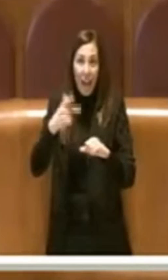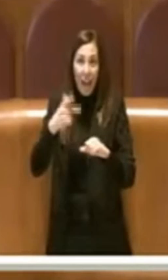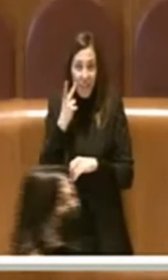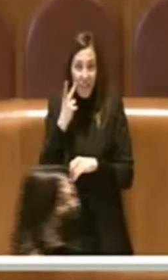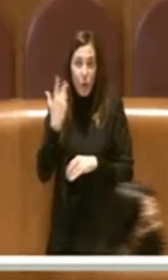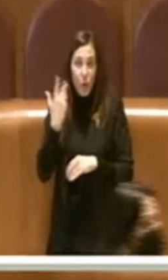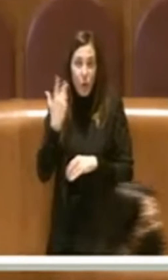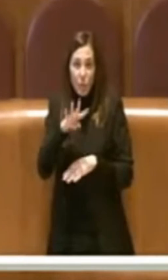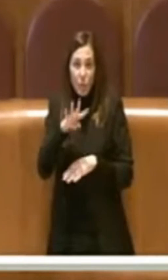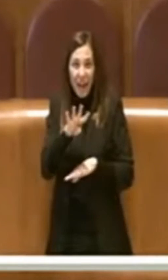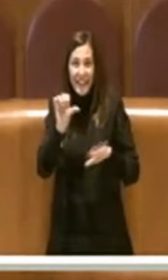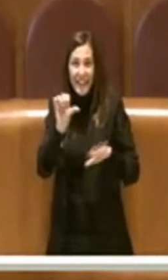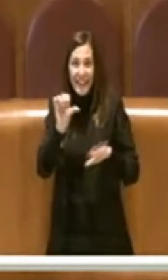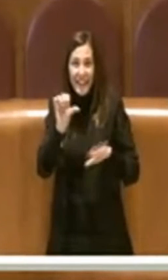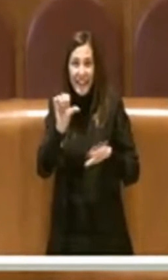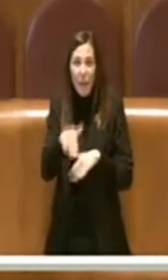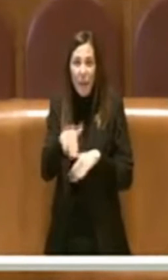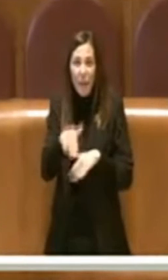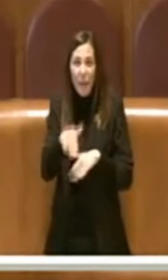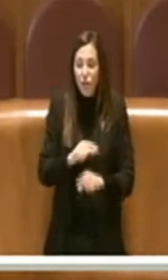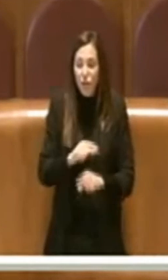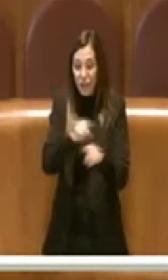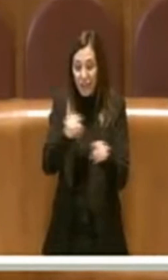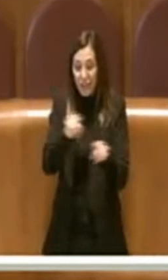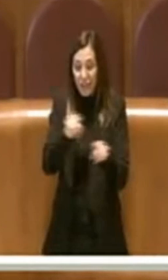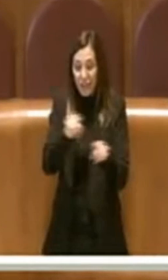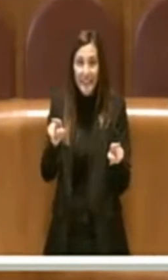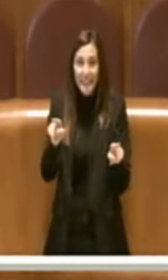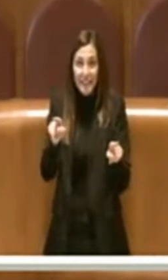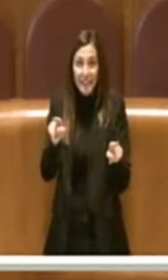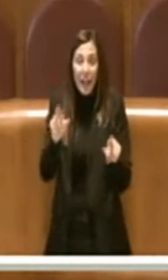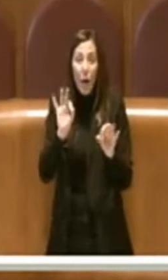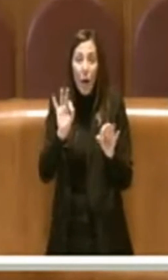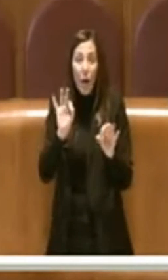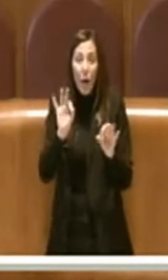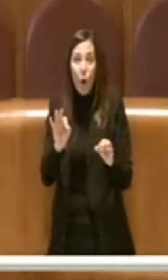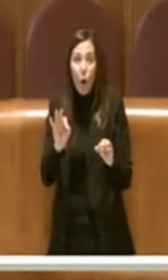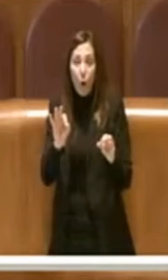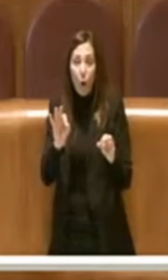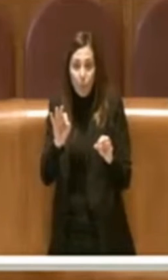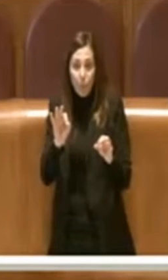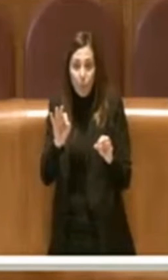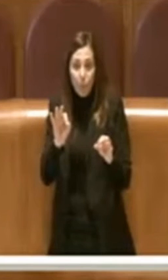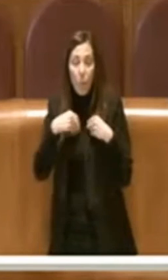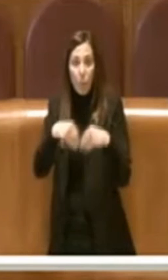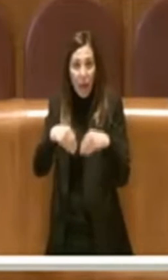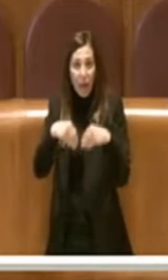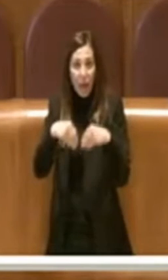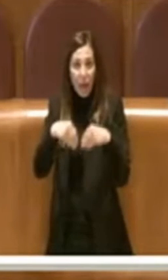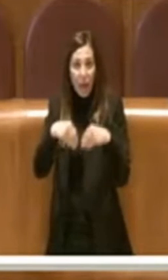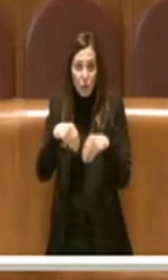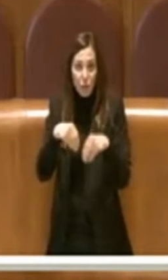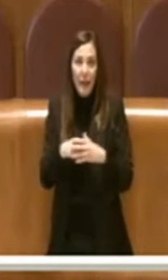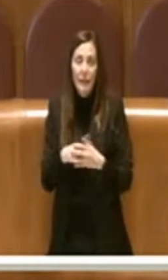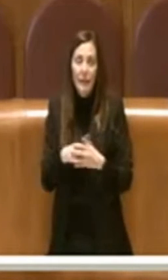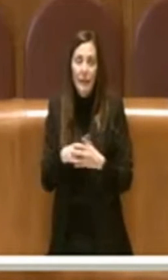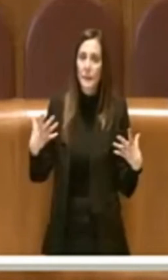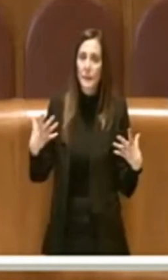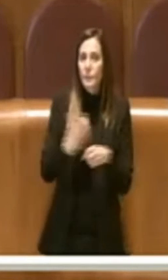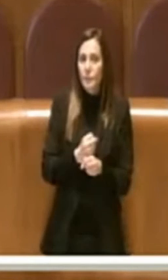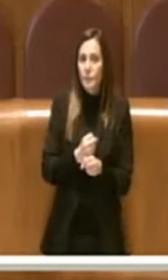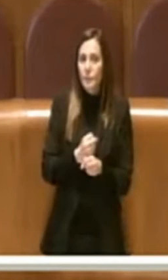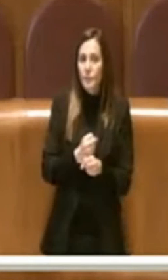.000 cittadini insomma appartenenti alla comunità cittadina ecco partecipare. Quindi in conclusione